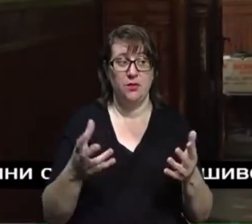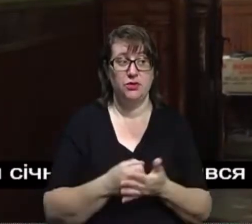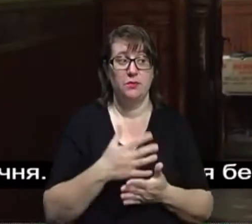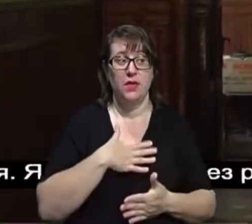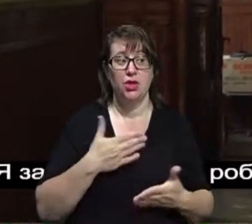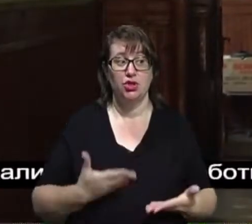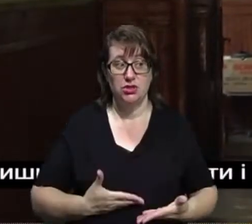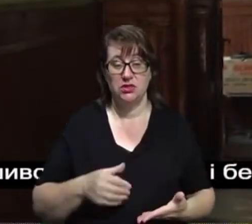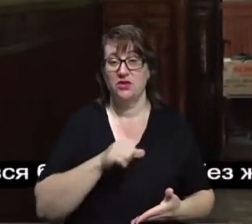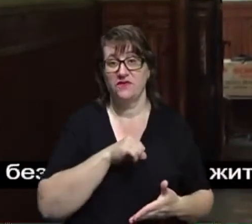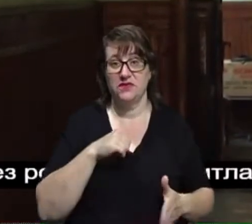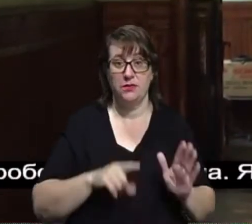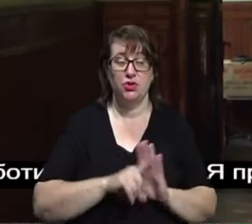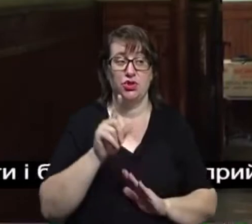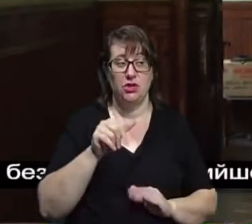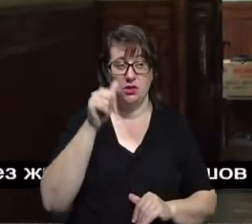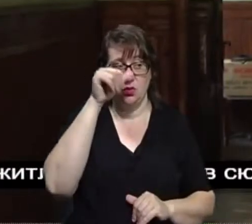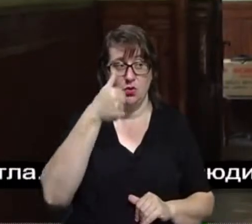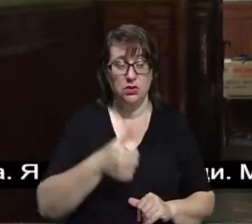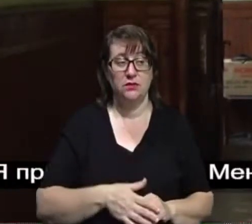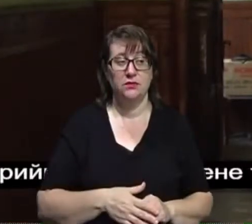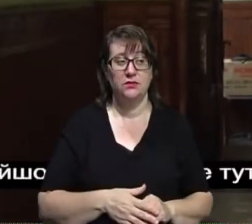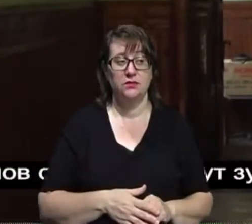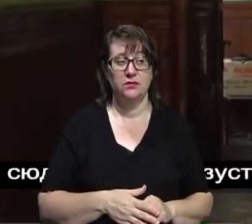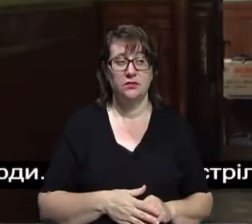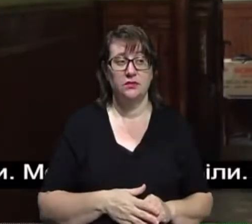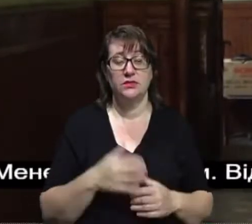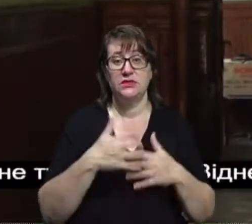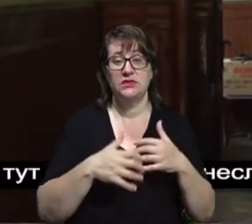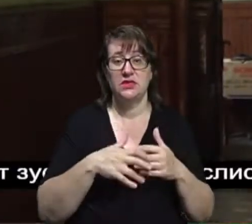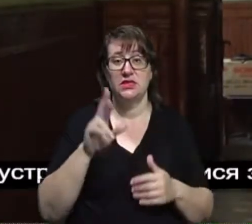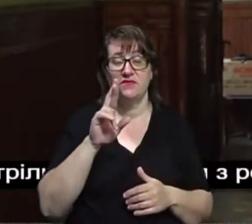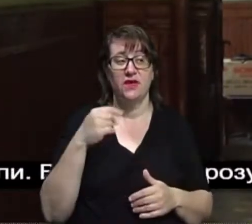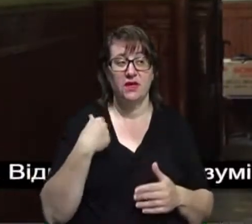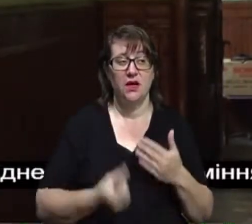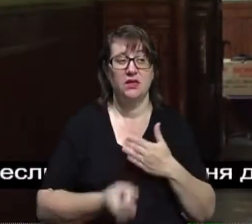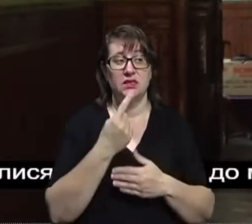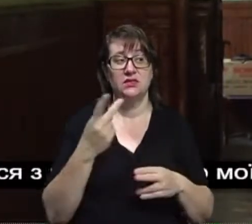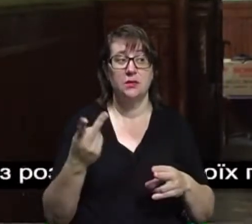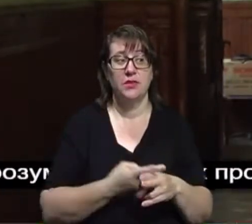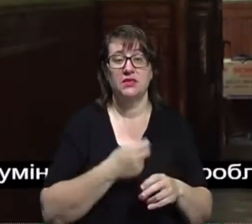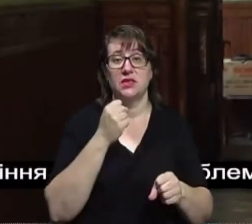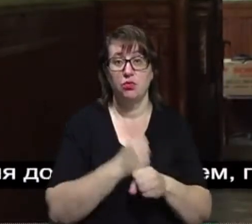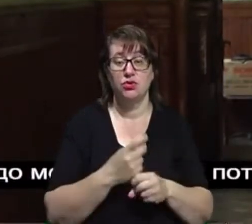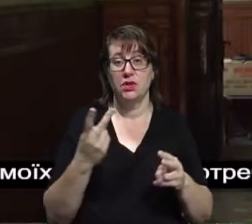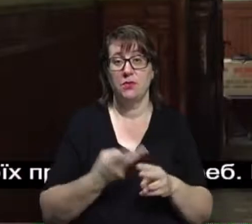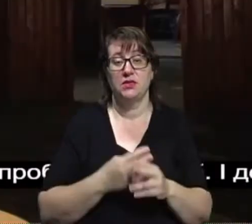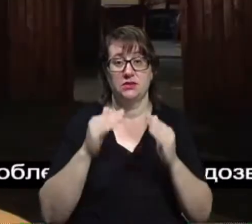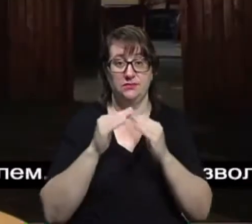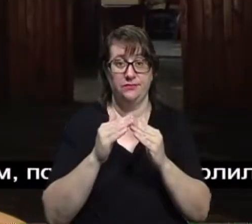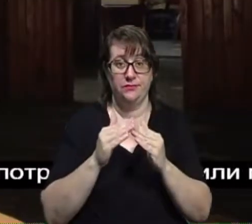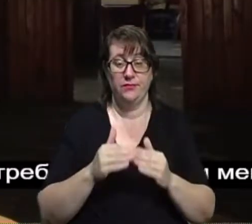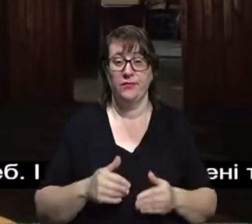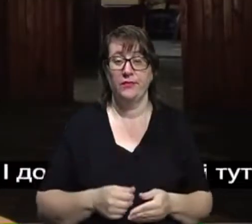початку цього року, в середину января, я оказався без роботи і без міста проживання, т.е. без життя.